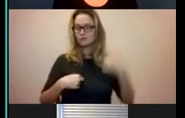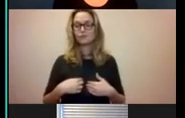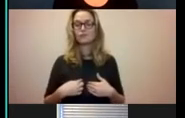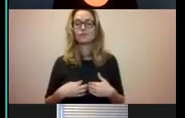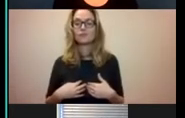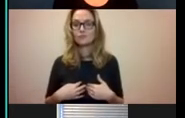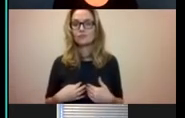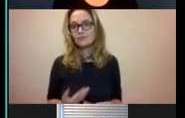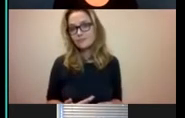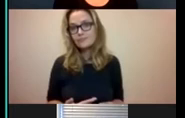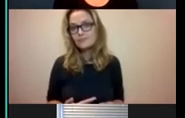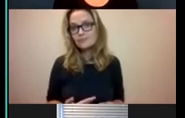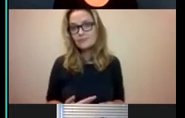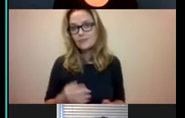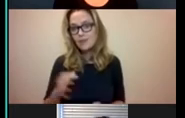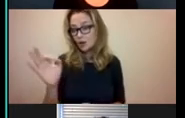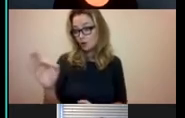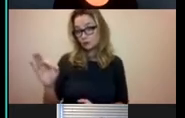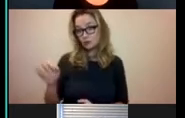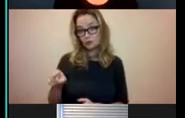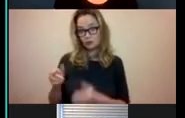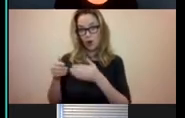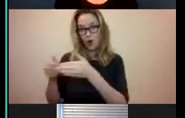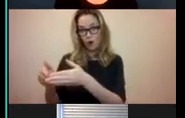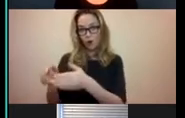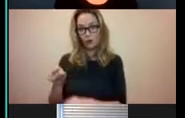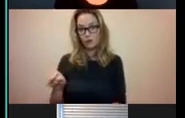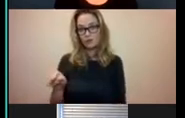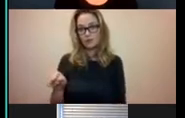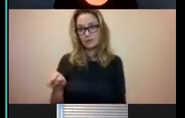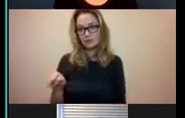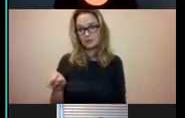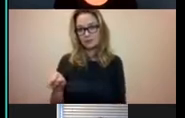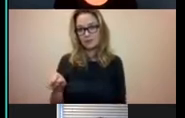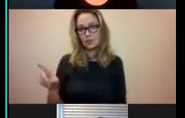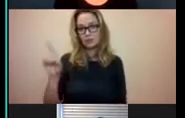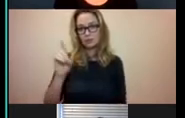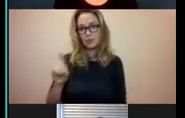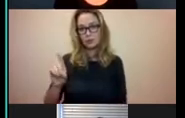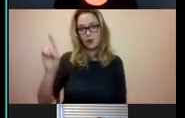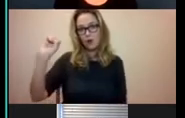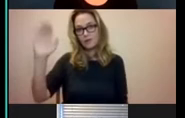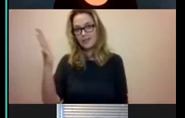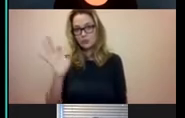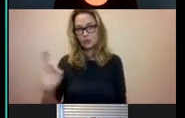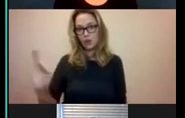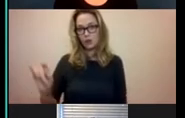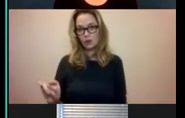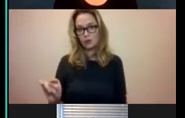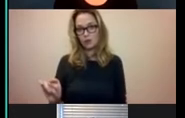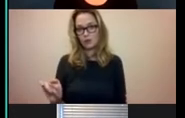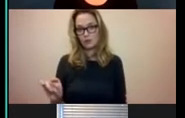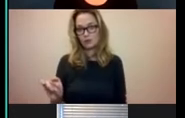school in Rotterdam, de dokterhogewindschool, werden we ondersteund